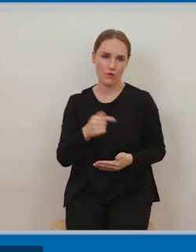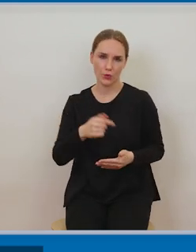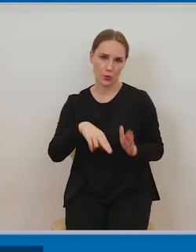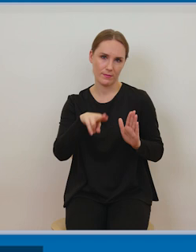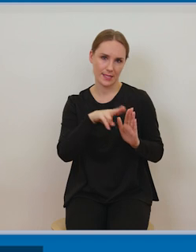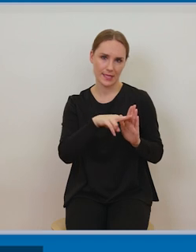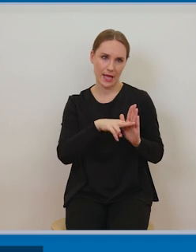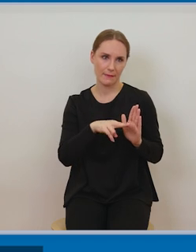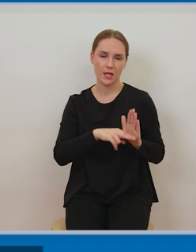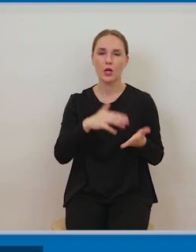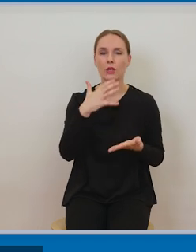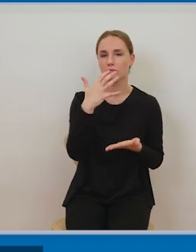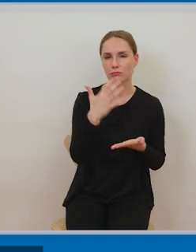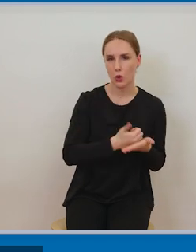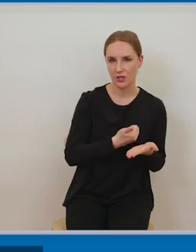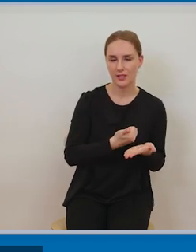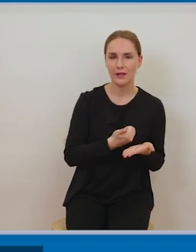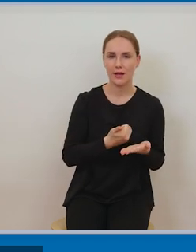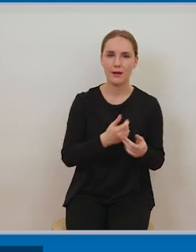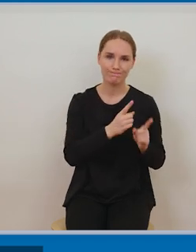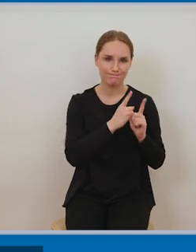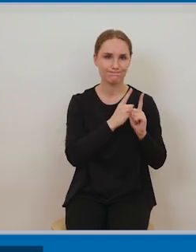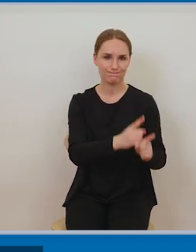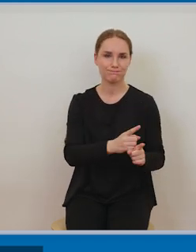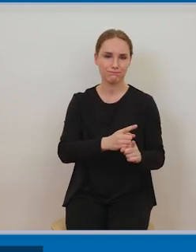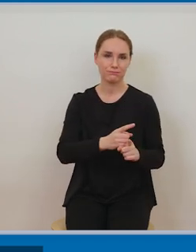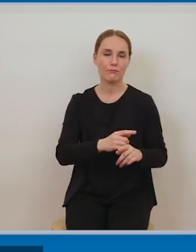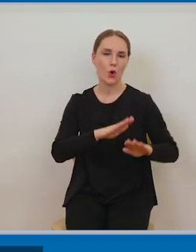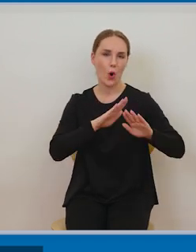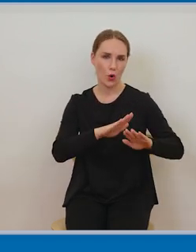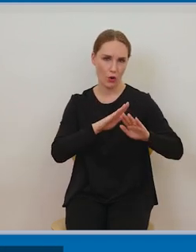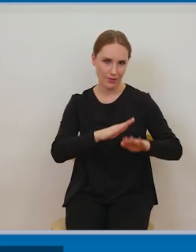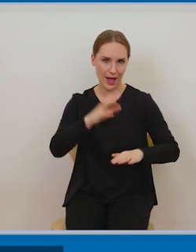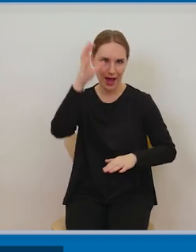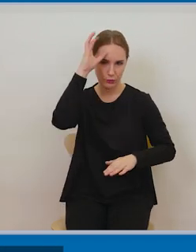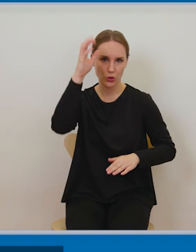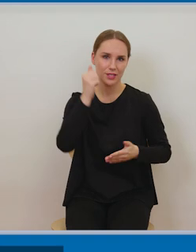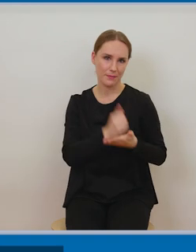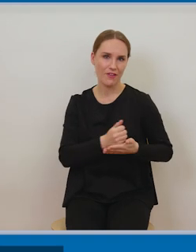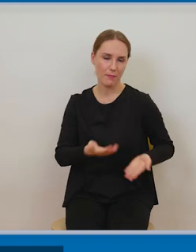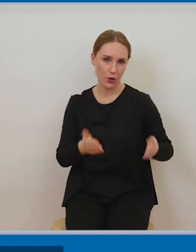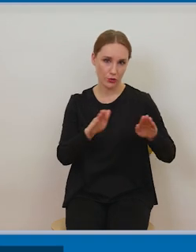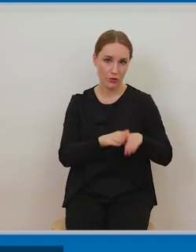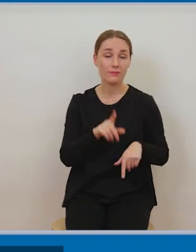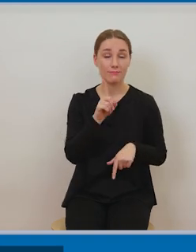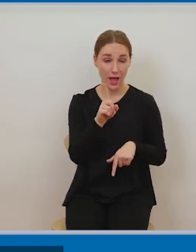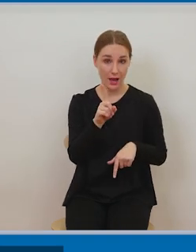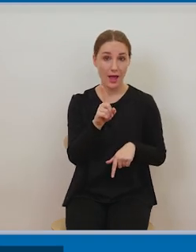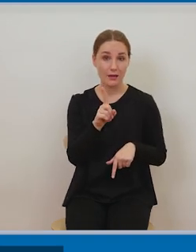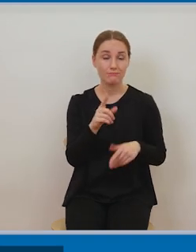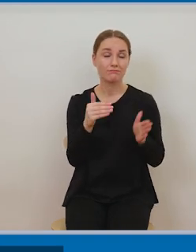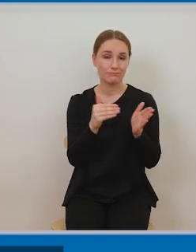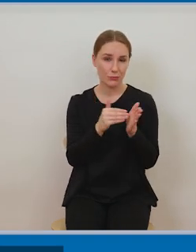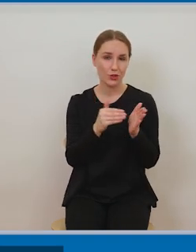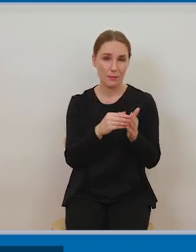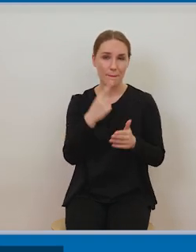autorskich praw majątkowych, aczkolwiek należy zastrzec to, co też wynika z wcześniejszych uwag,